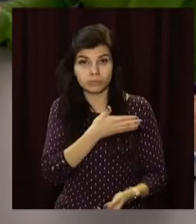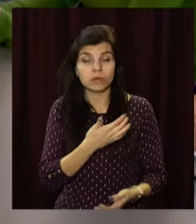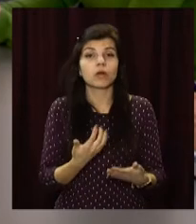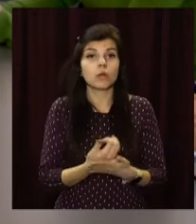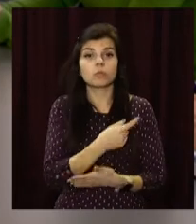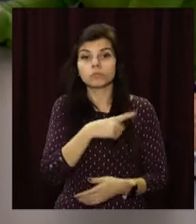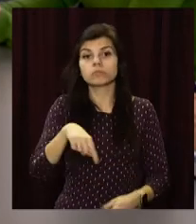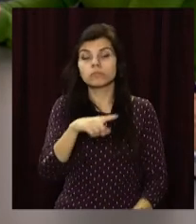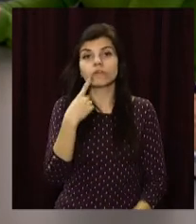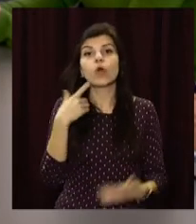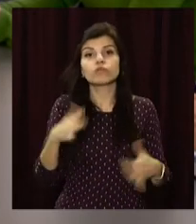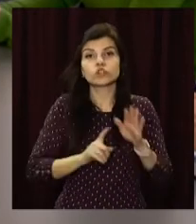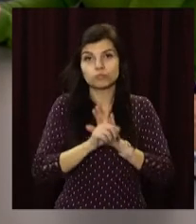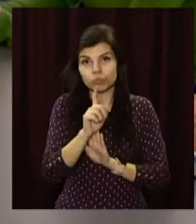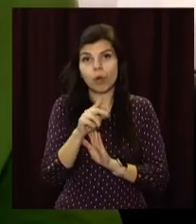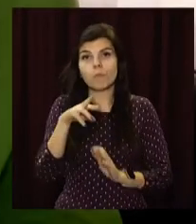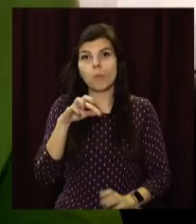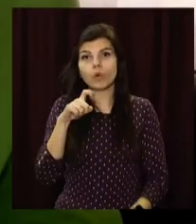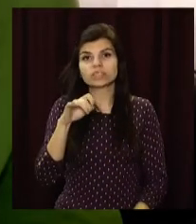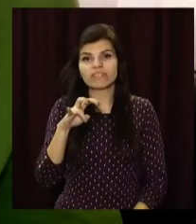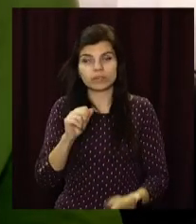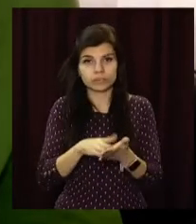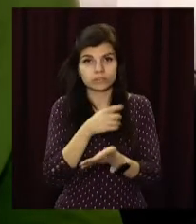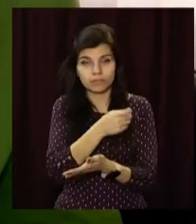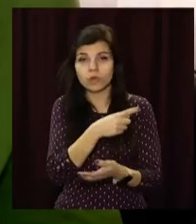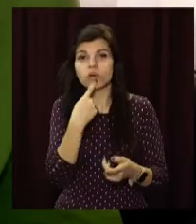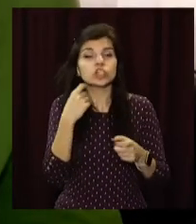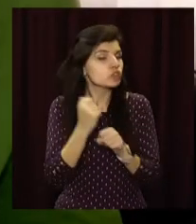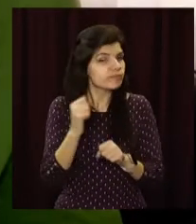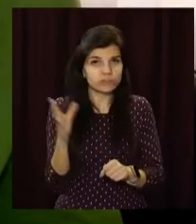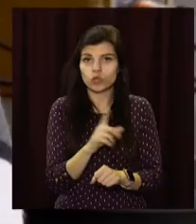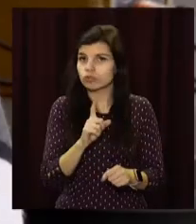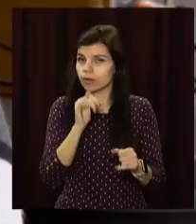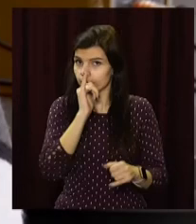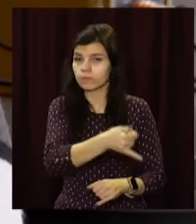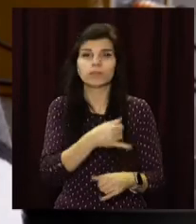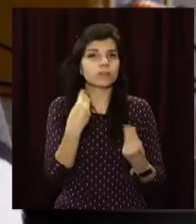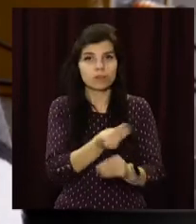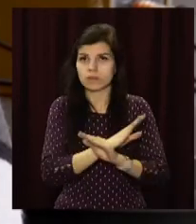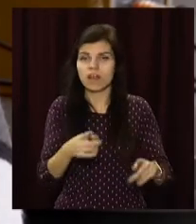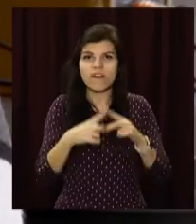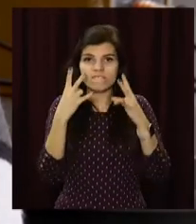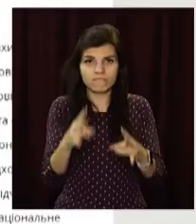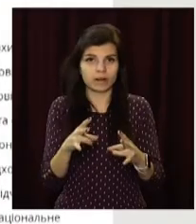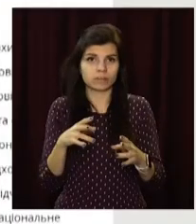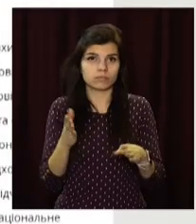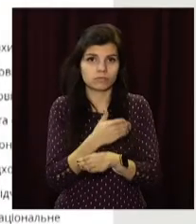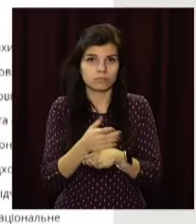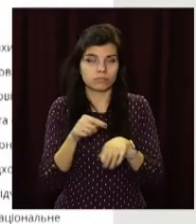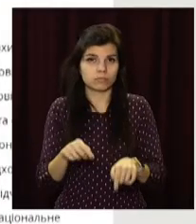'янського наголошують, вже розпочали позовну роботу і зроблять все, аби не допустити відкриття на території міста небезпечного виробництва.